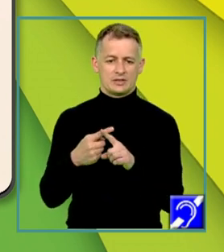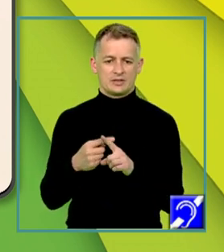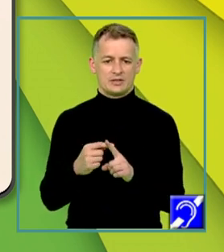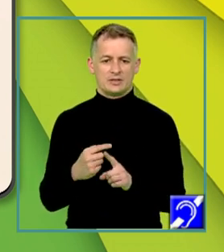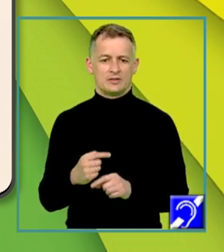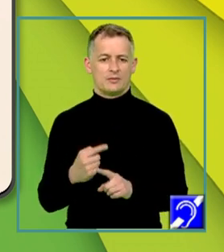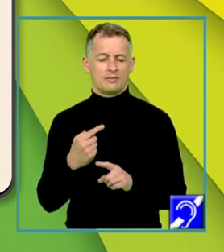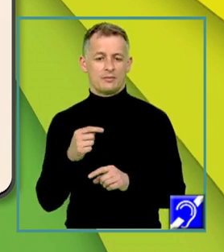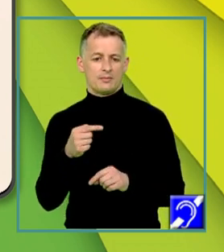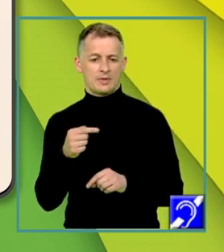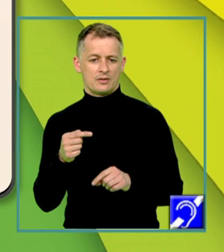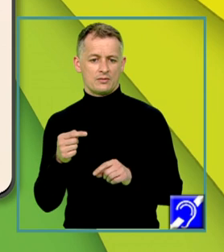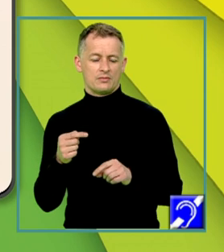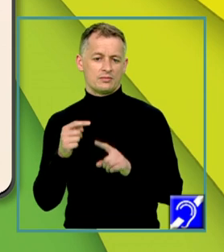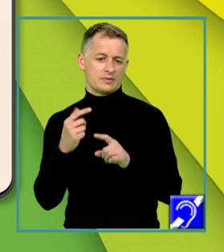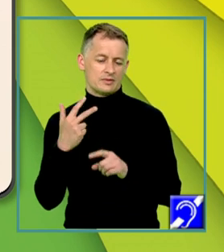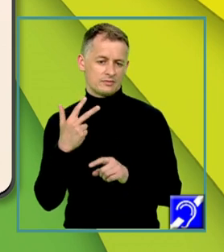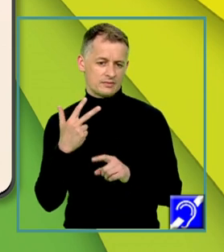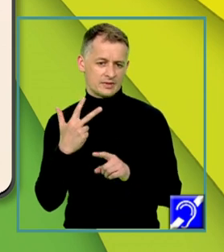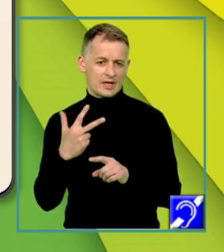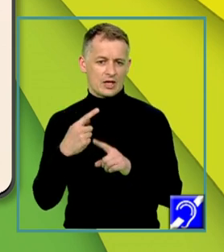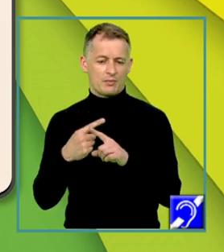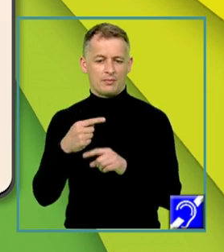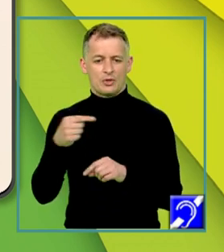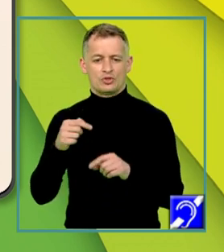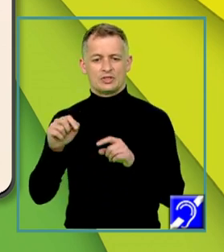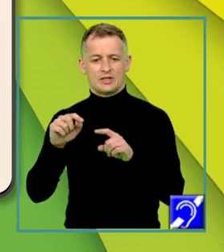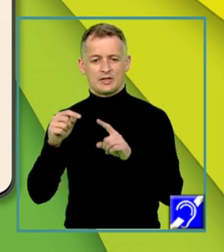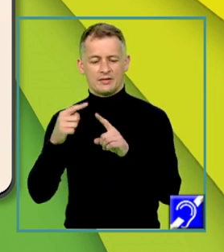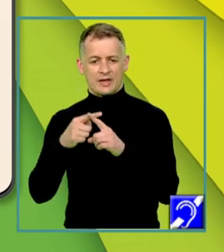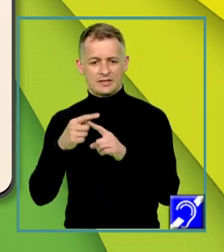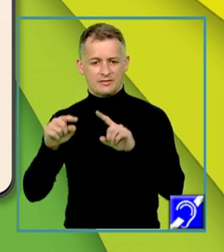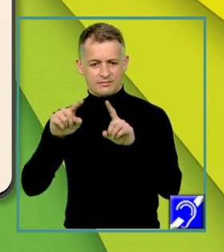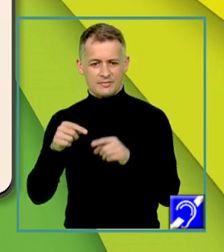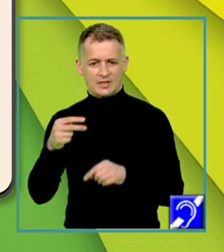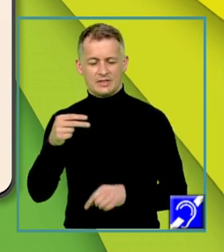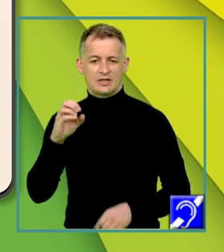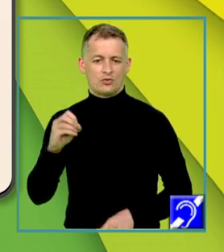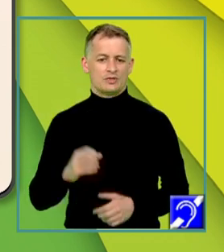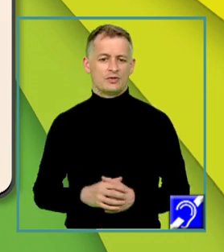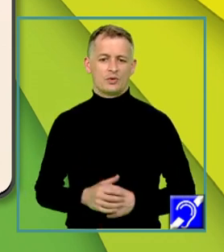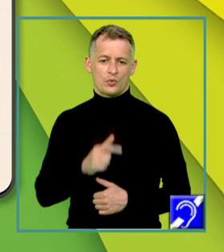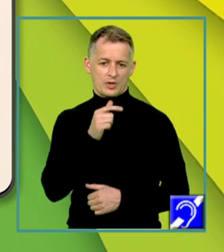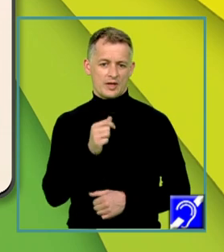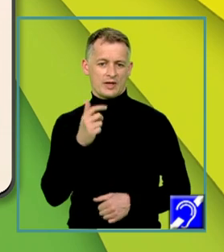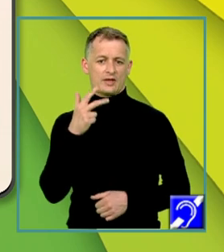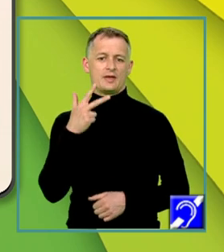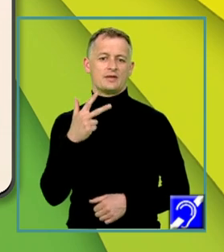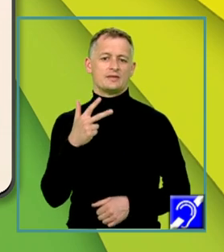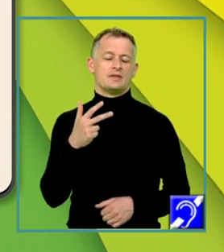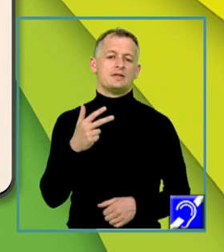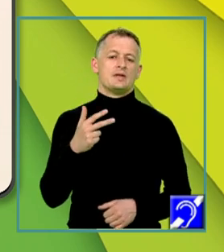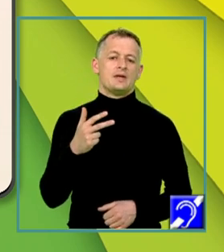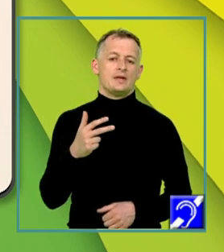lângă 3 minus X egal cu 0 de unde obținem X egal cu minus 3 sau X egal cu 3.